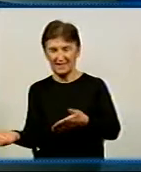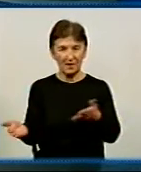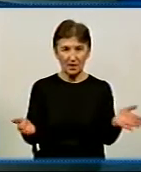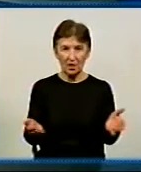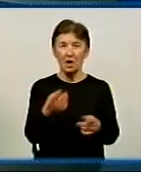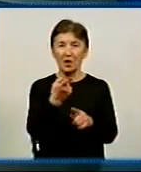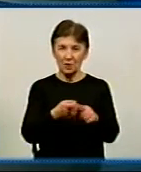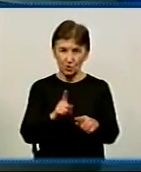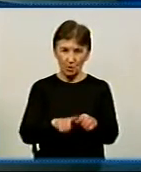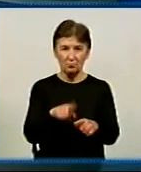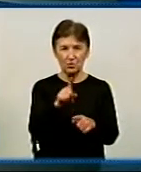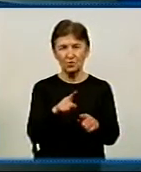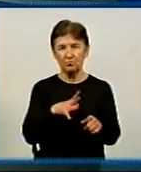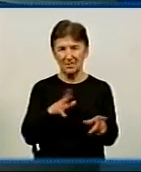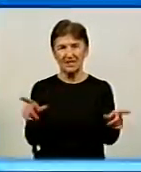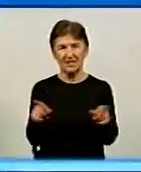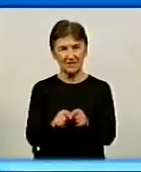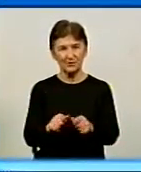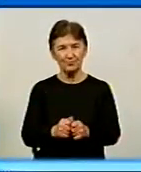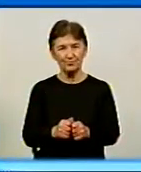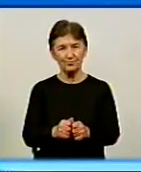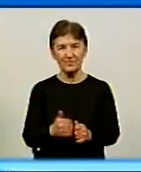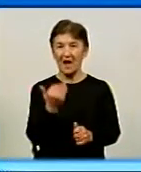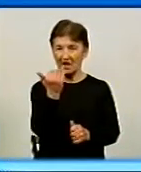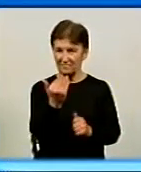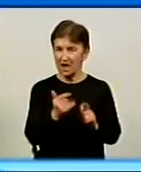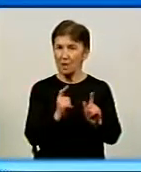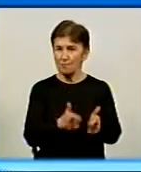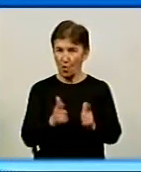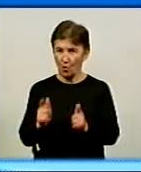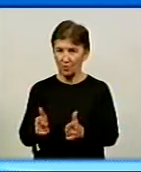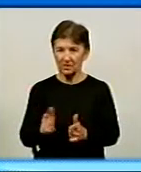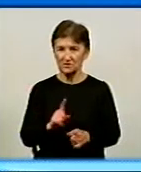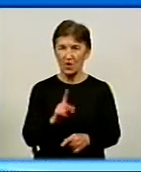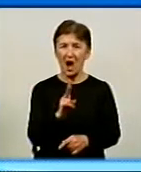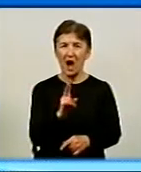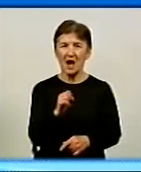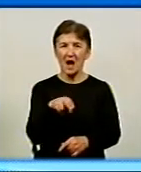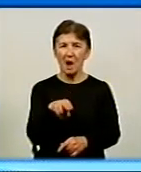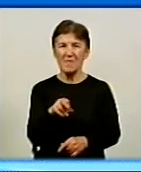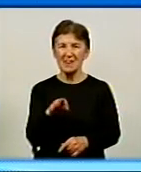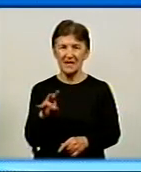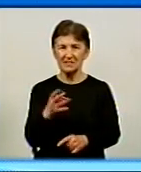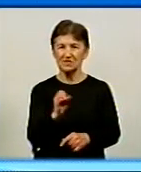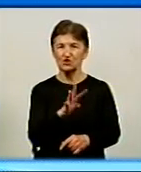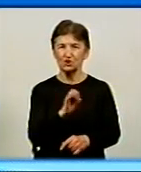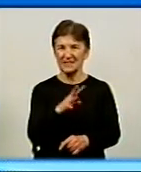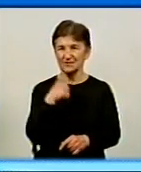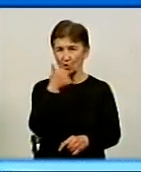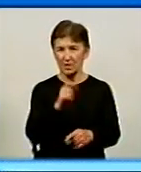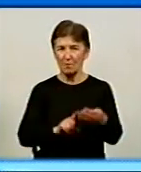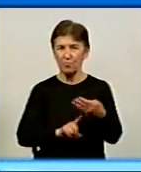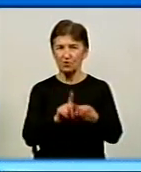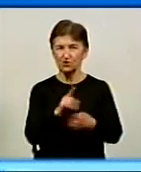були разом бути з капеланом. Ви погодитесь, що капеланство в Україні це 14-й рік початок. Тільки тоді почали